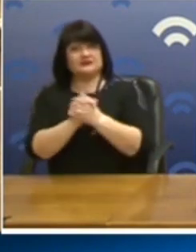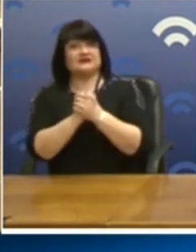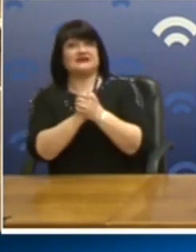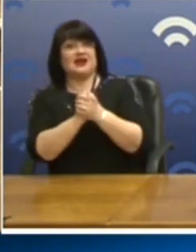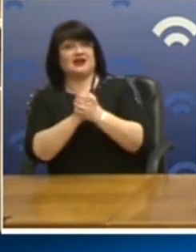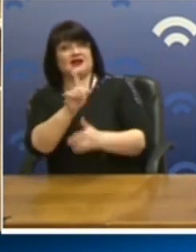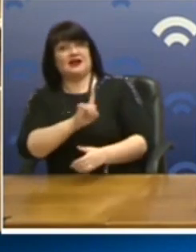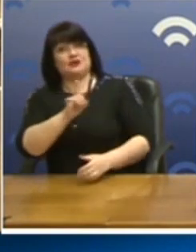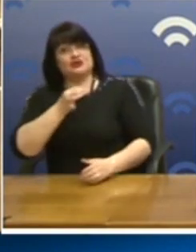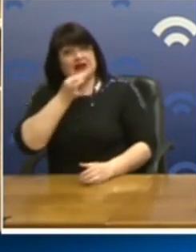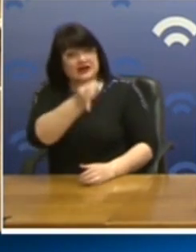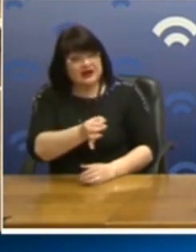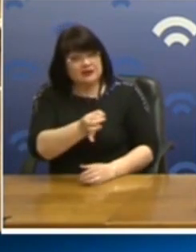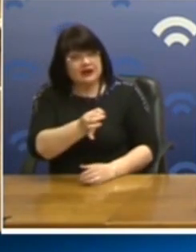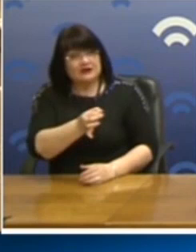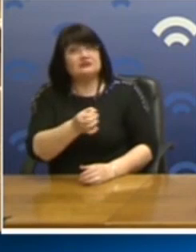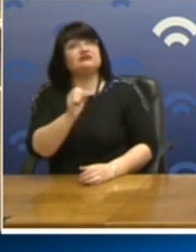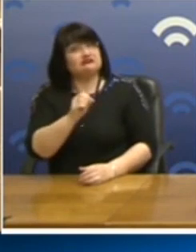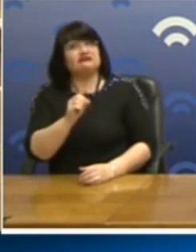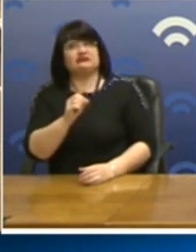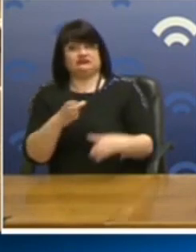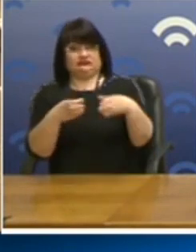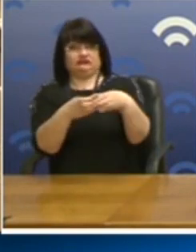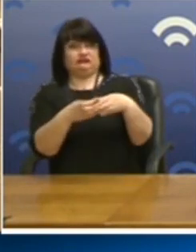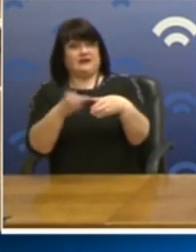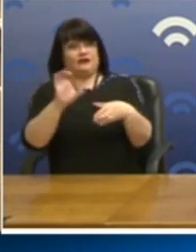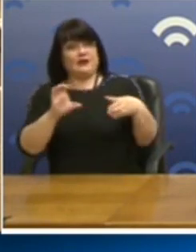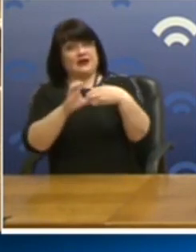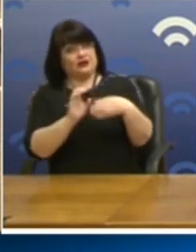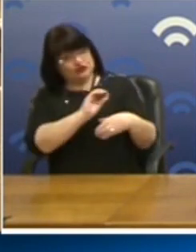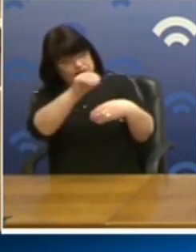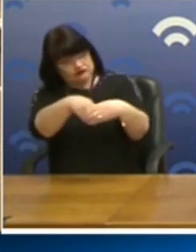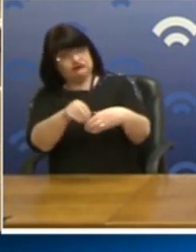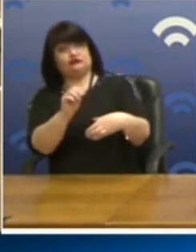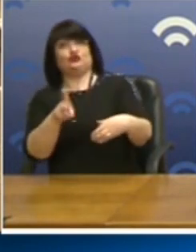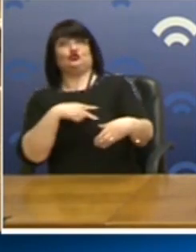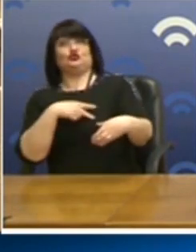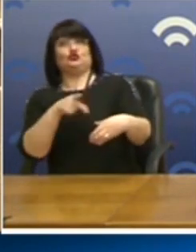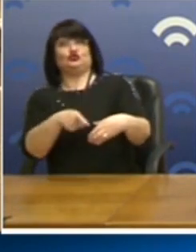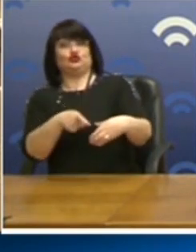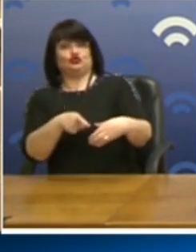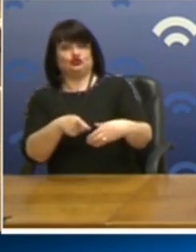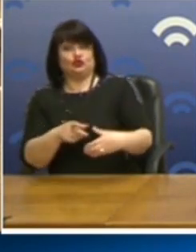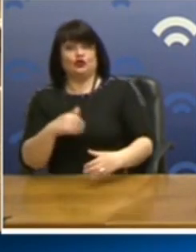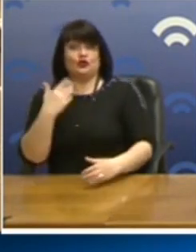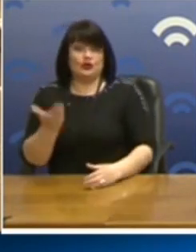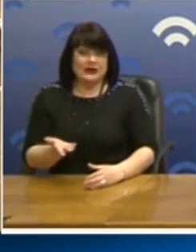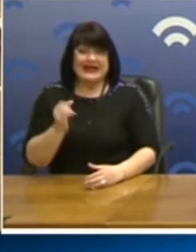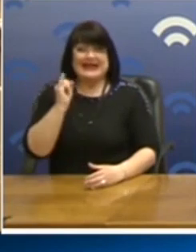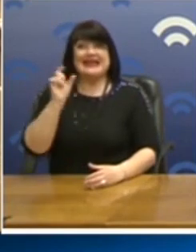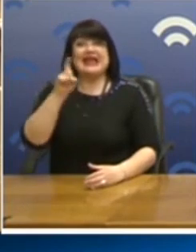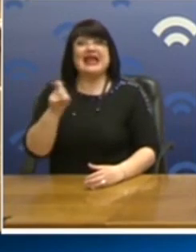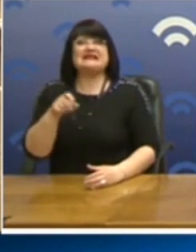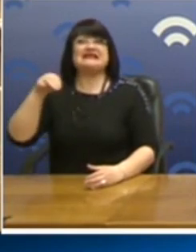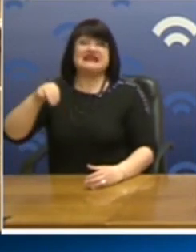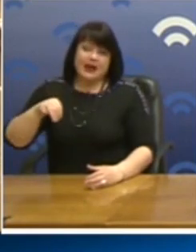στον κύριο Μητσοτάκη ότι συντάχθηκε με τη σωστή πλευρά στην Ευρωπαϊκή Ένωση, είτε με δάνειο από τον ESM, πάλι